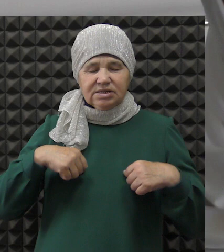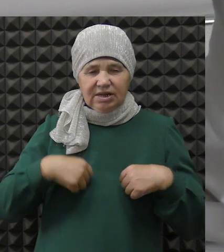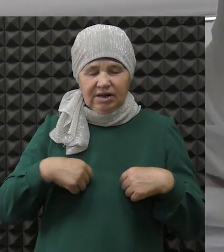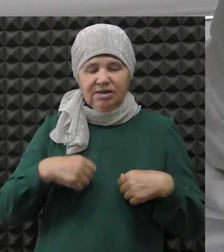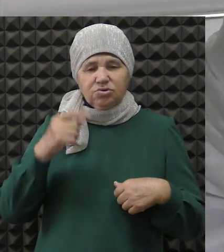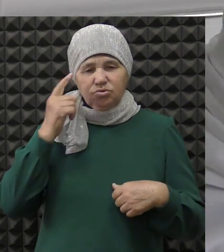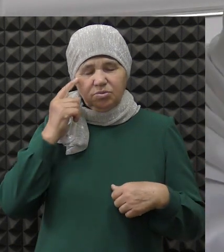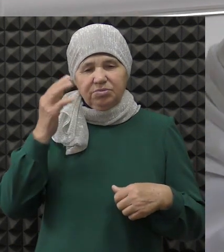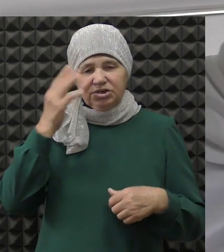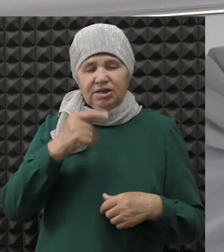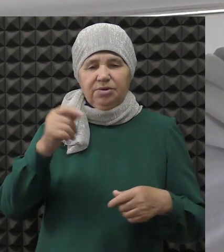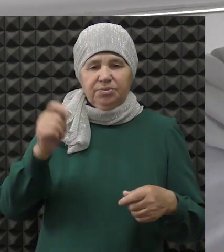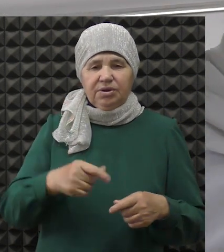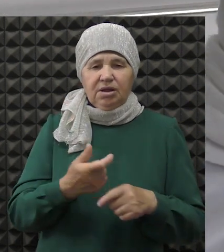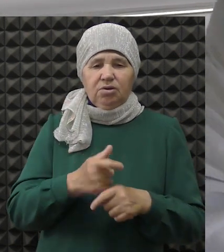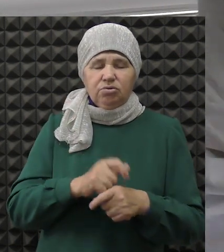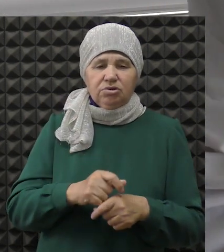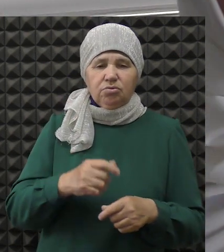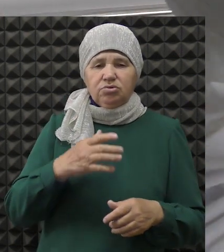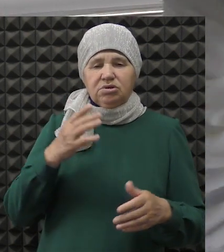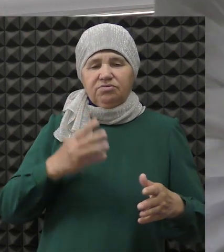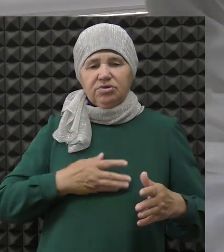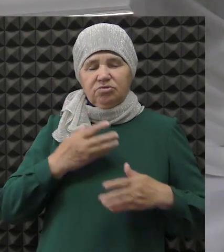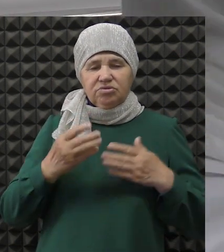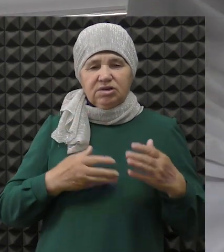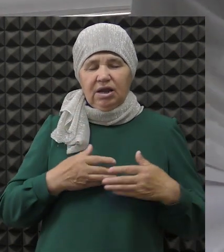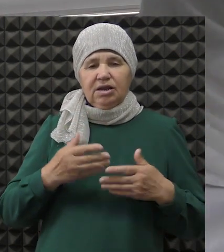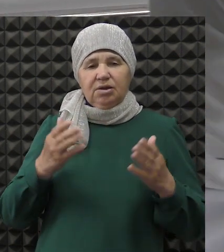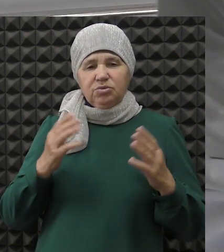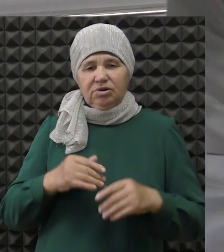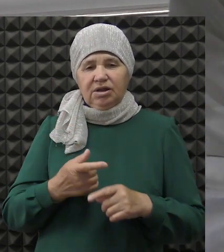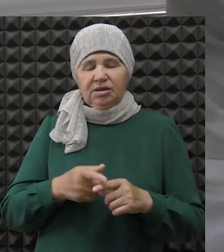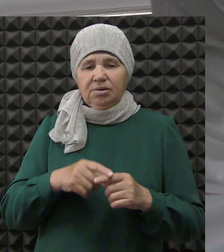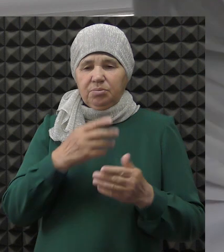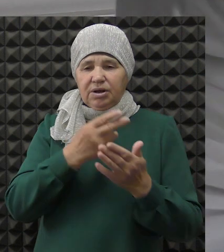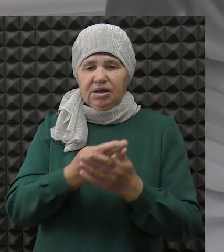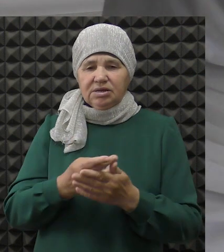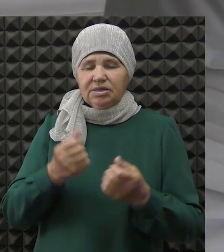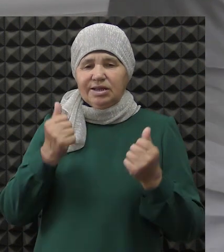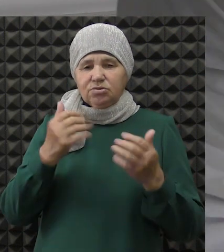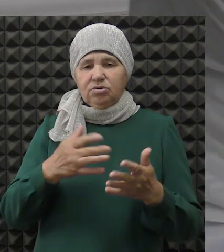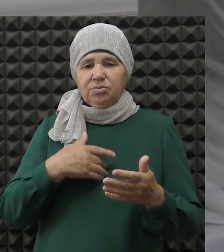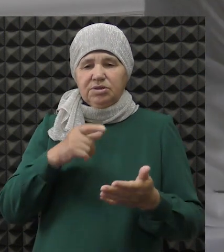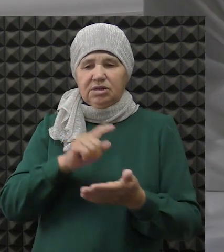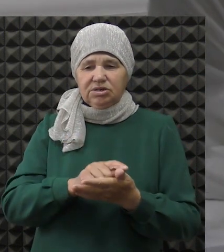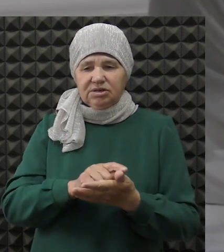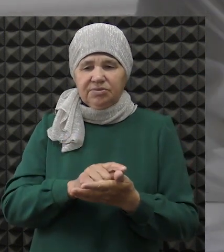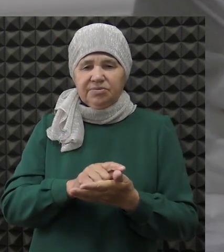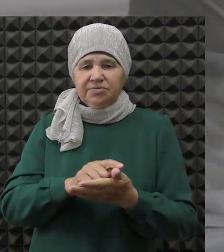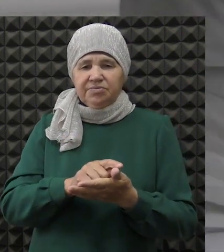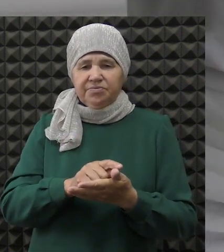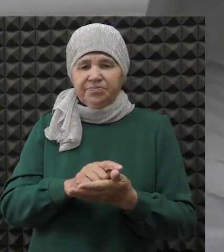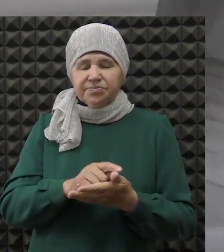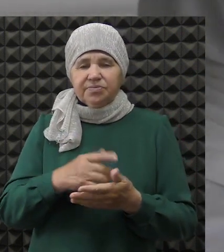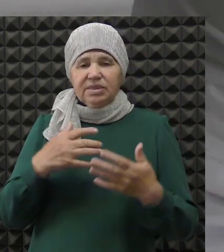посмотрим вот эту мечет иншалла. Это очень воодушевляет, аль-хамду лиллях, и показывает, насколько мы должны быть. Мы